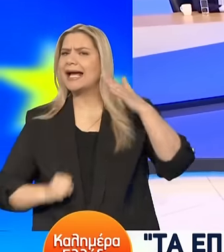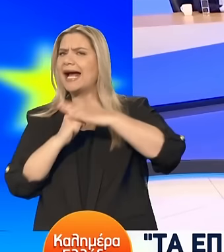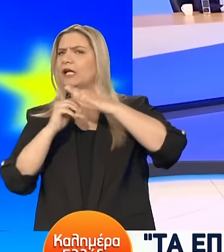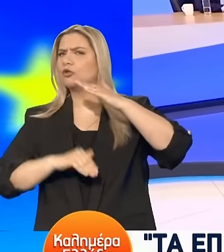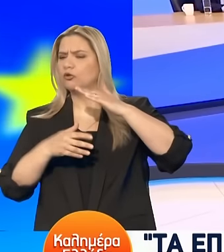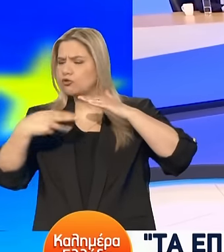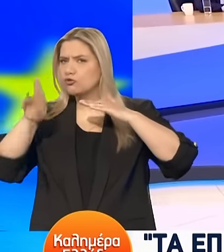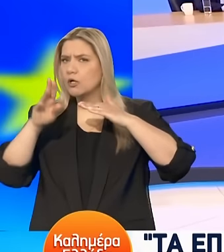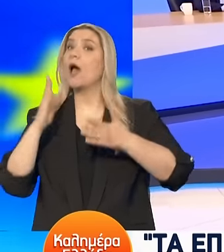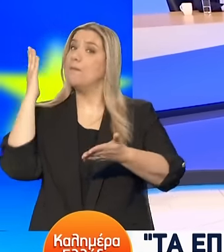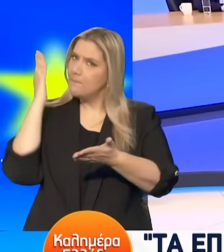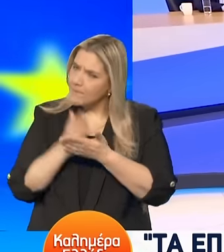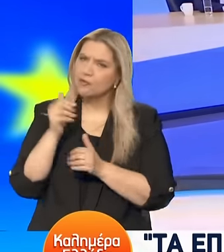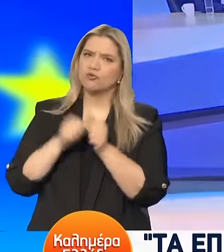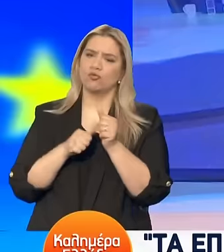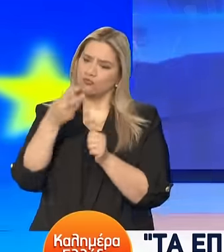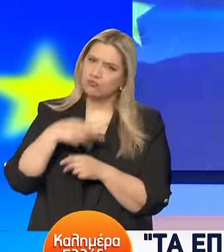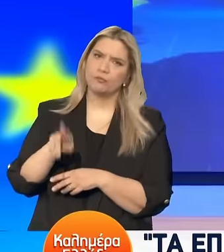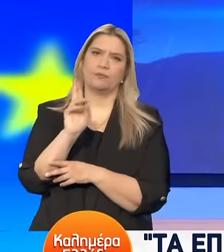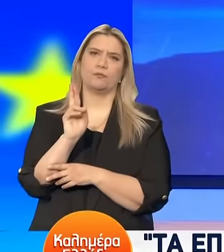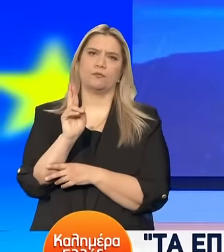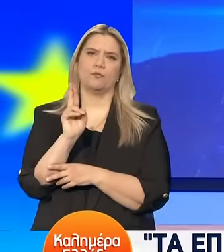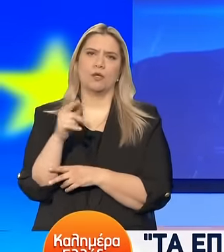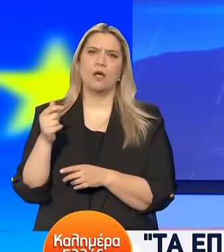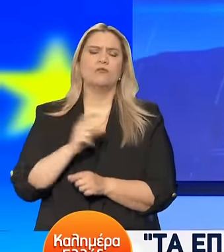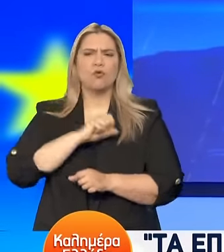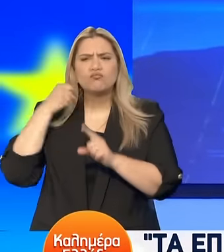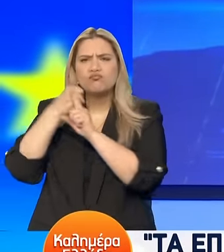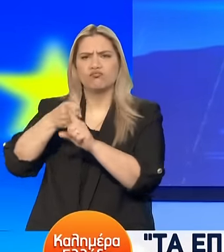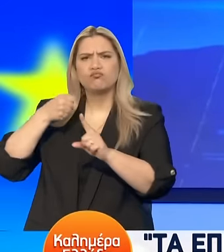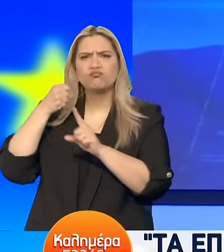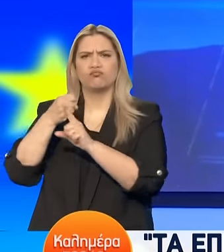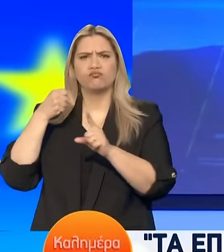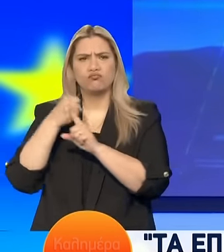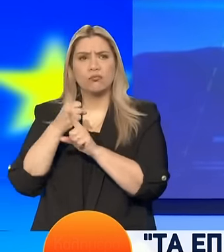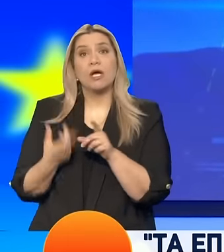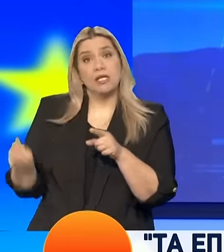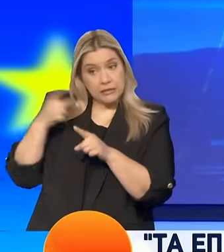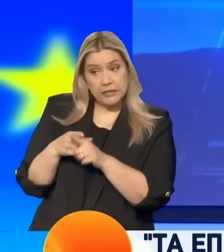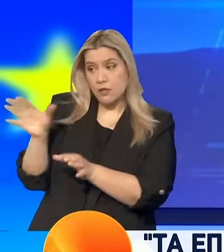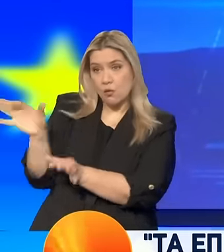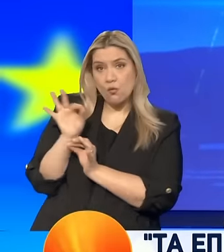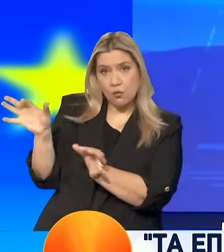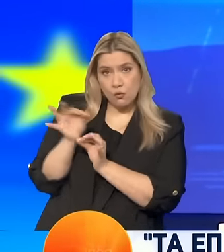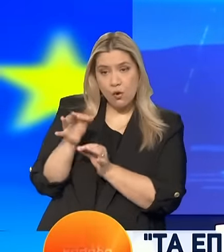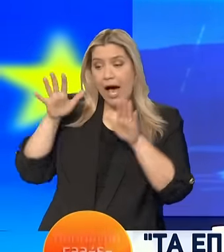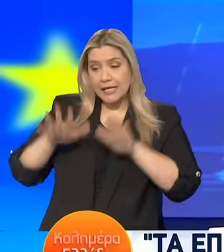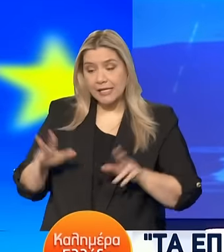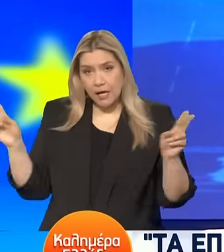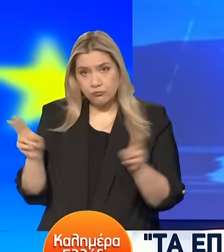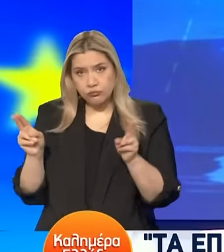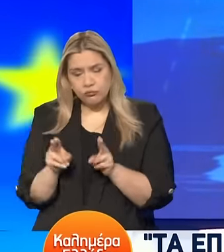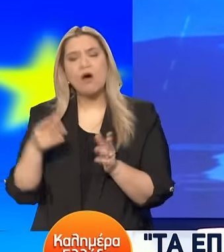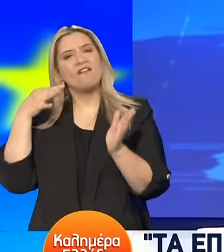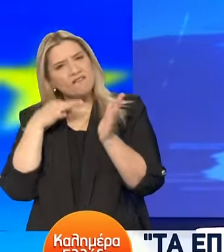αυξάνεται η δύναμη διαπαραμάτευσης του εργαζόμενου Γιατί πολύ απλά μειώνεται η ανεργία Τόσο θα βελτιώνονται και οι μισθοί Τι γίνεται στον τουρισμό